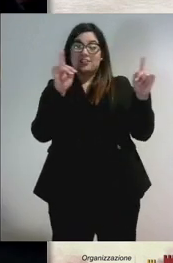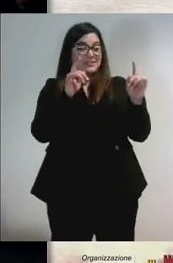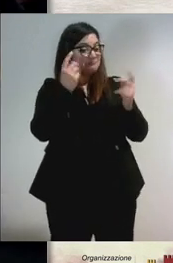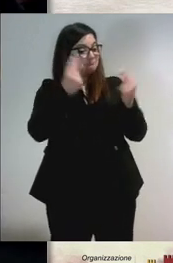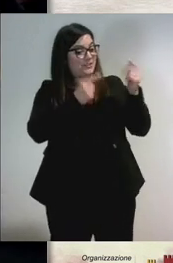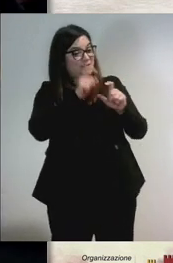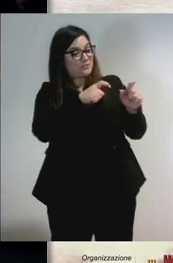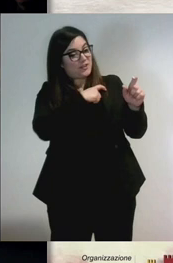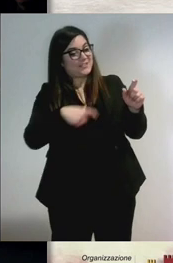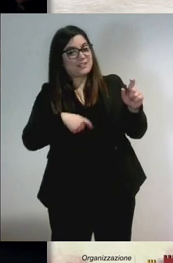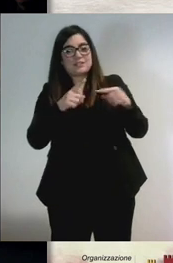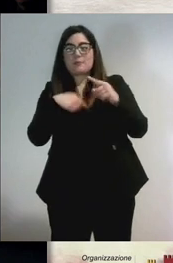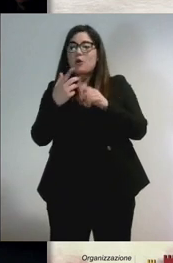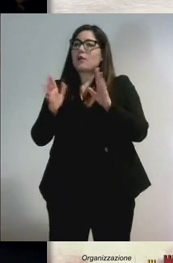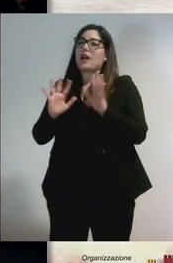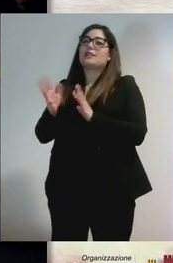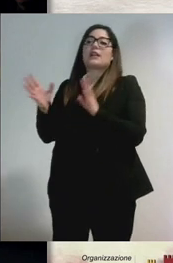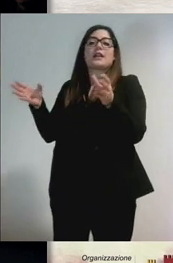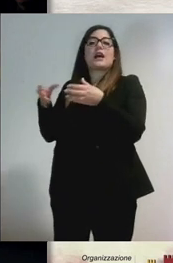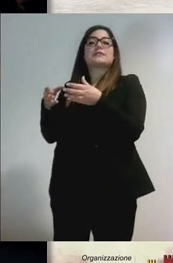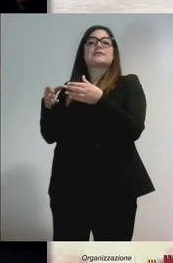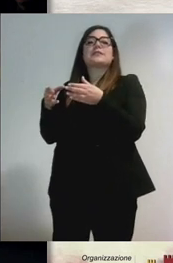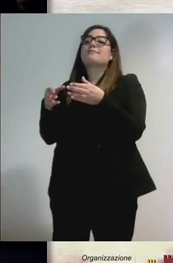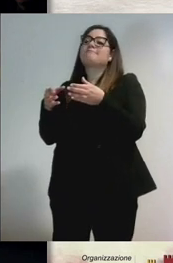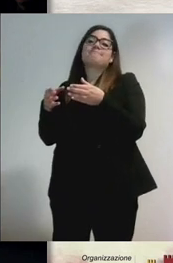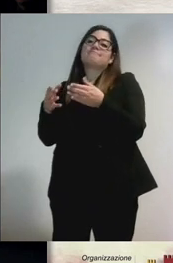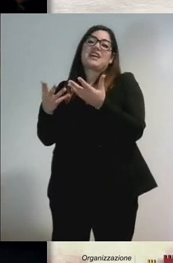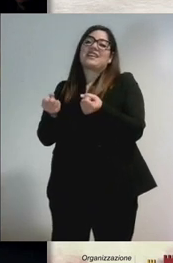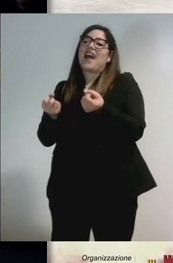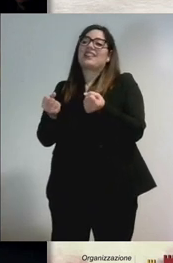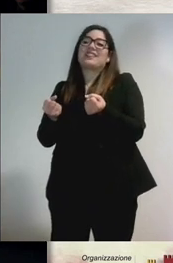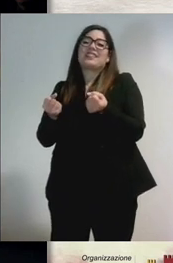e una classe che non conosce la realtà del Paese.